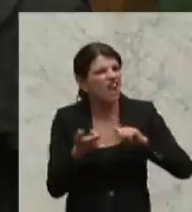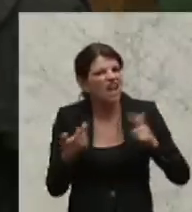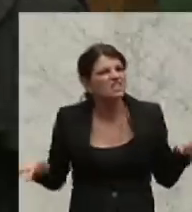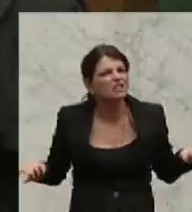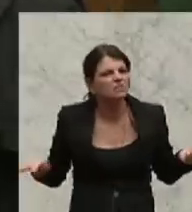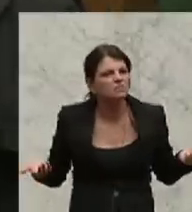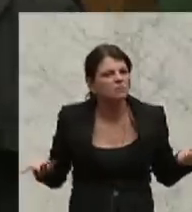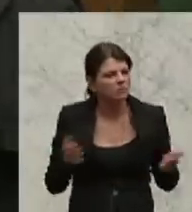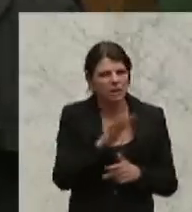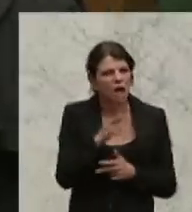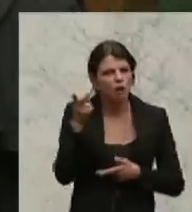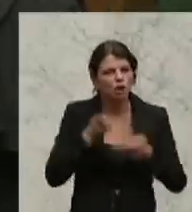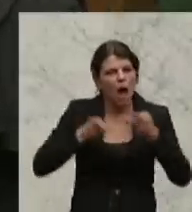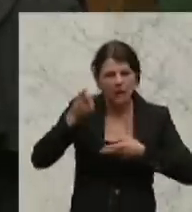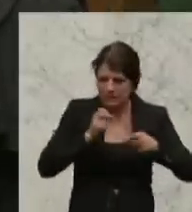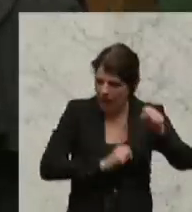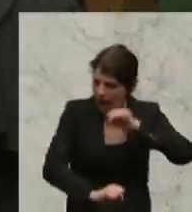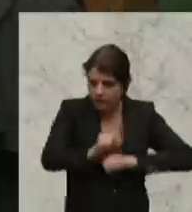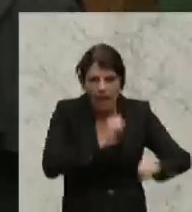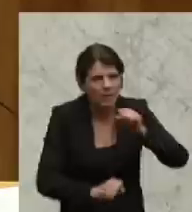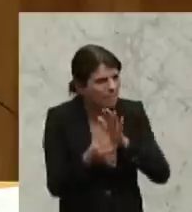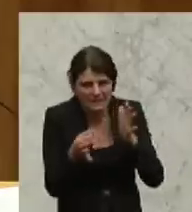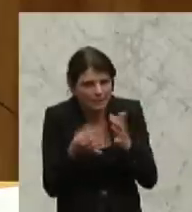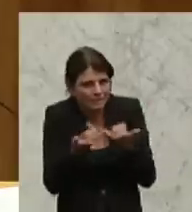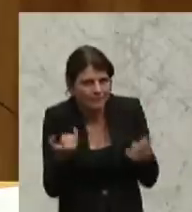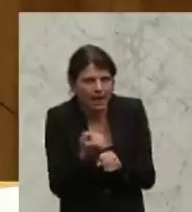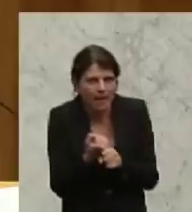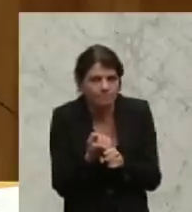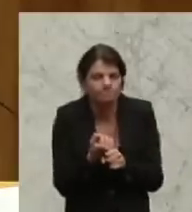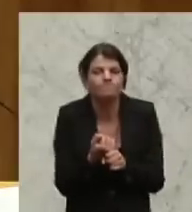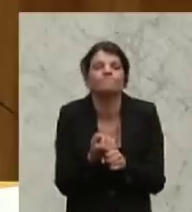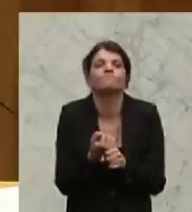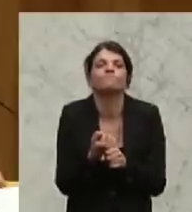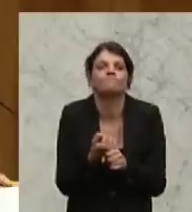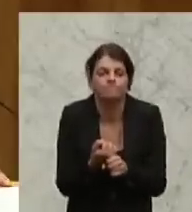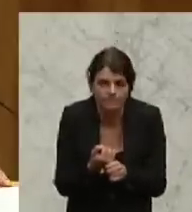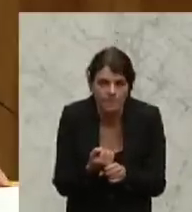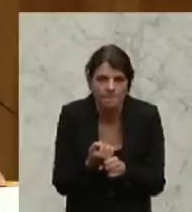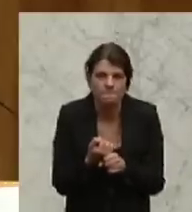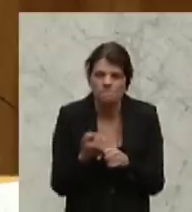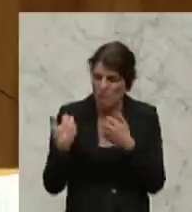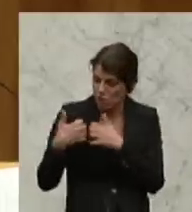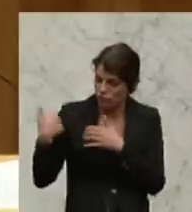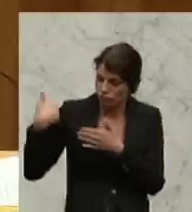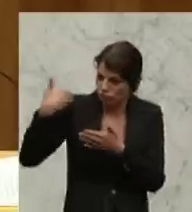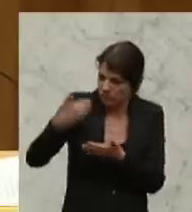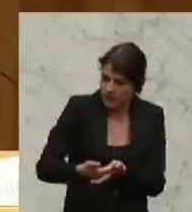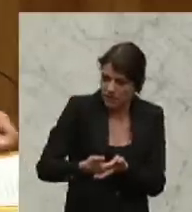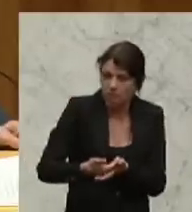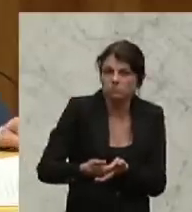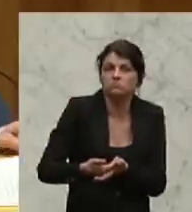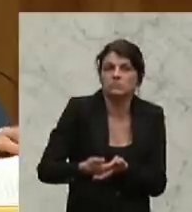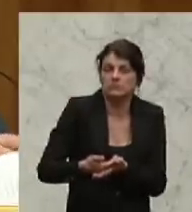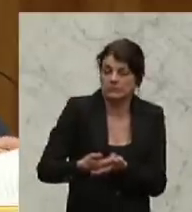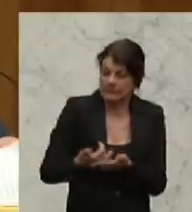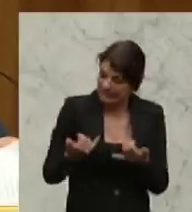schadensabwehrenden Maßnahmen treffen. Die Historie muss jetzt tatsächlich noch